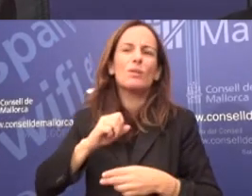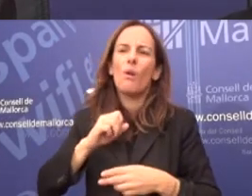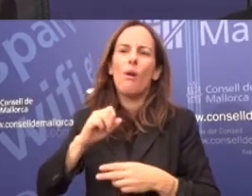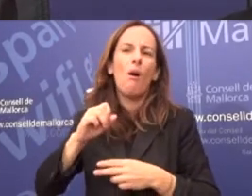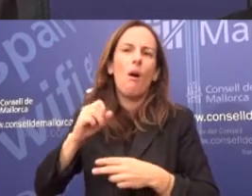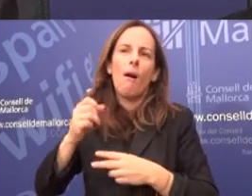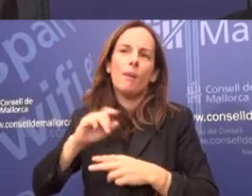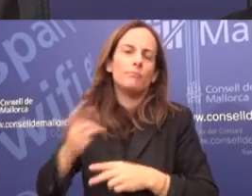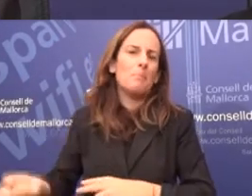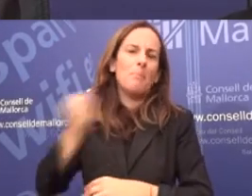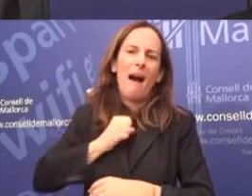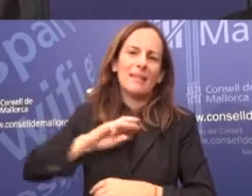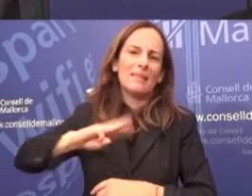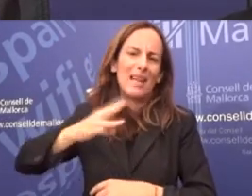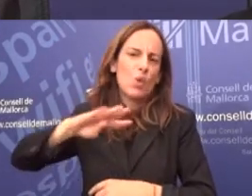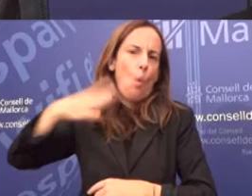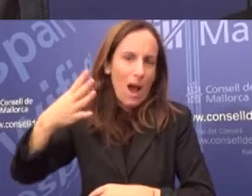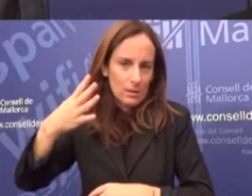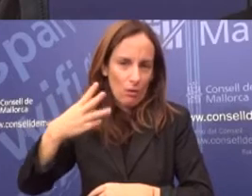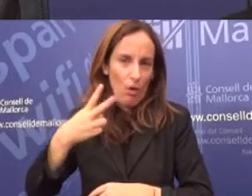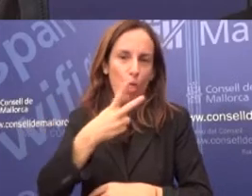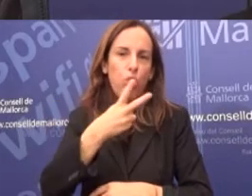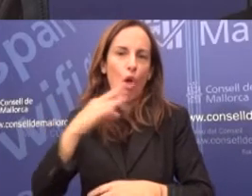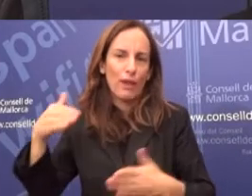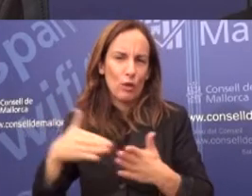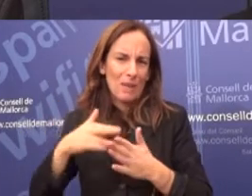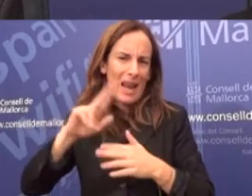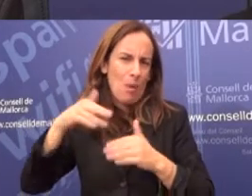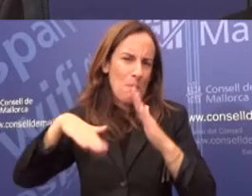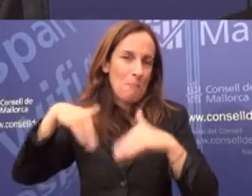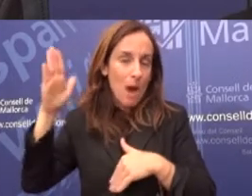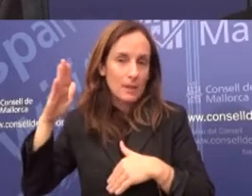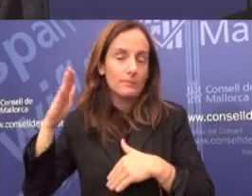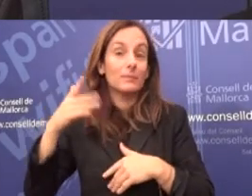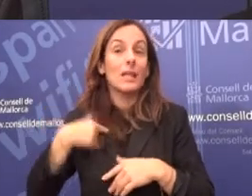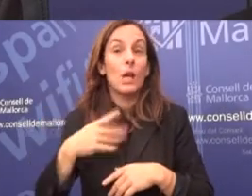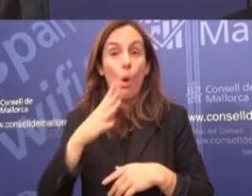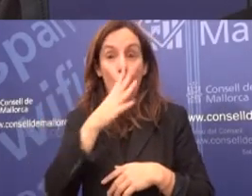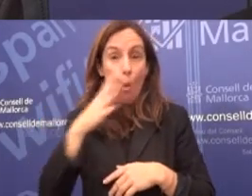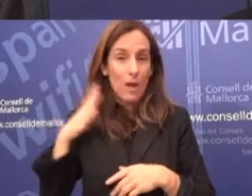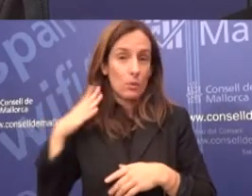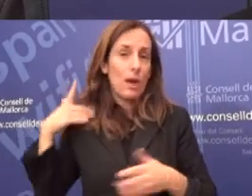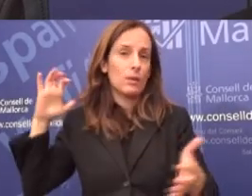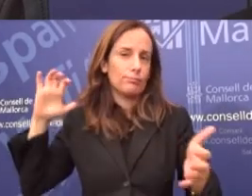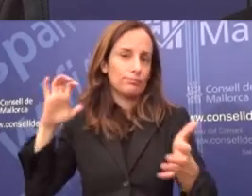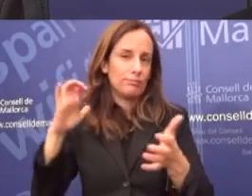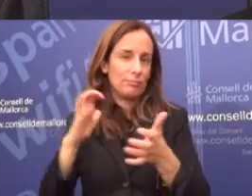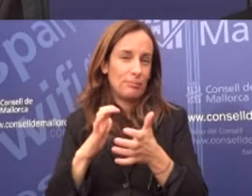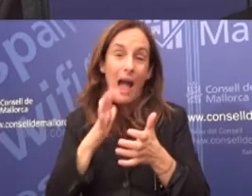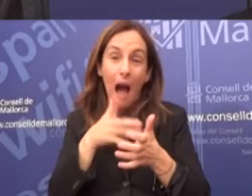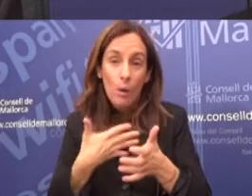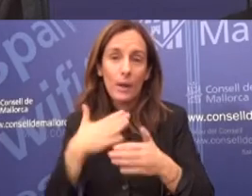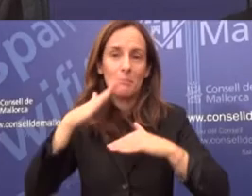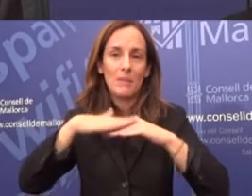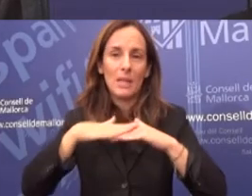molt més elevat, quasi 3 o 4 vegades el que tenim aquí, d'uns 200 i escaig mil euros, i hem anat reduint a lo llarg d'aquesta legislatura fins a